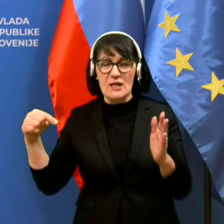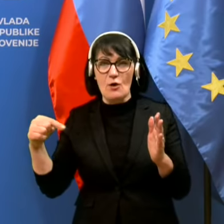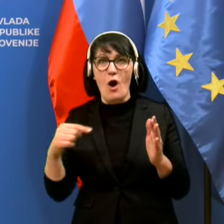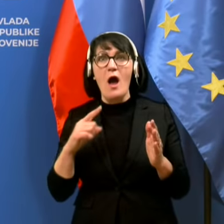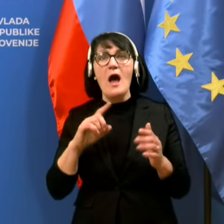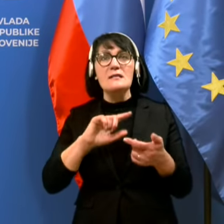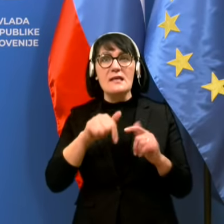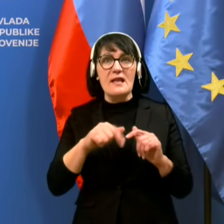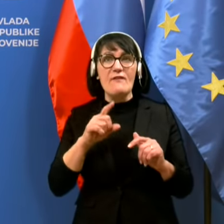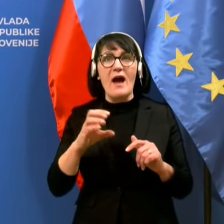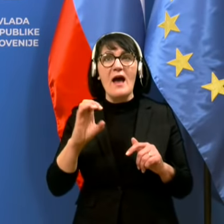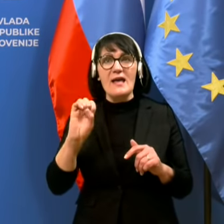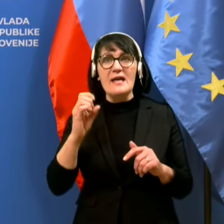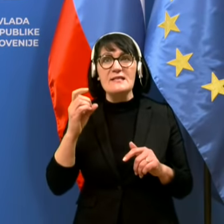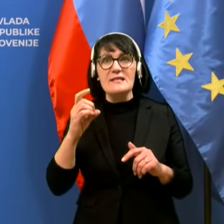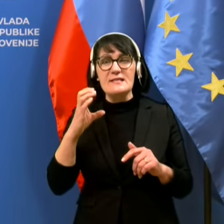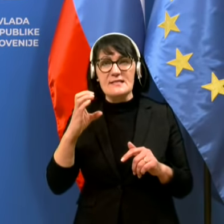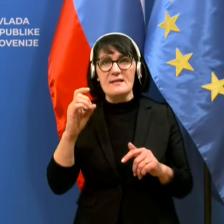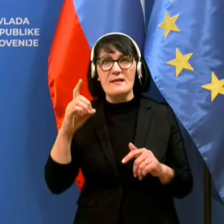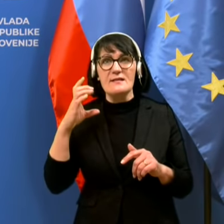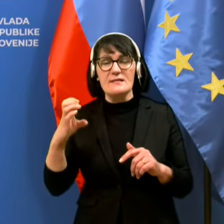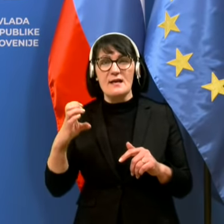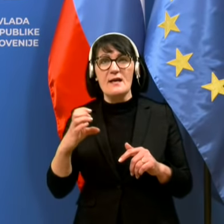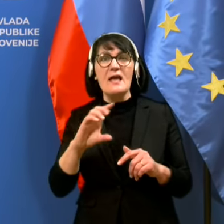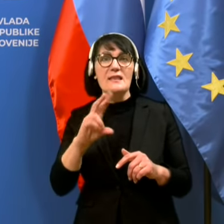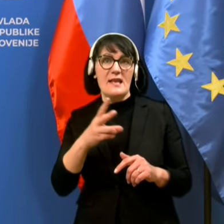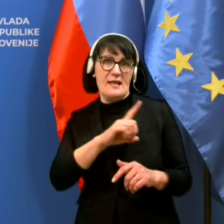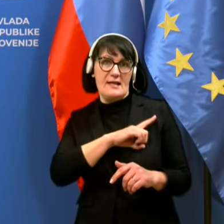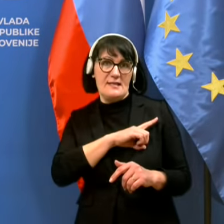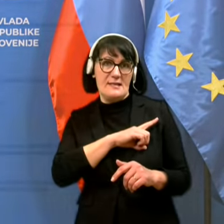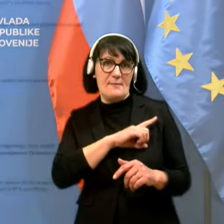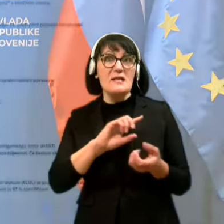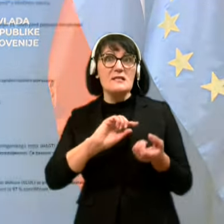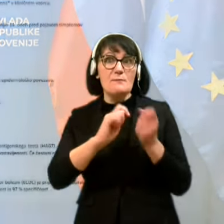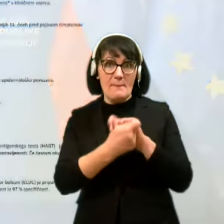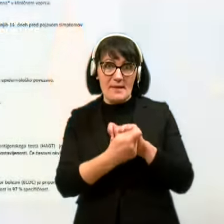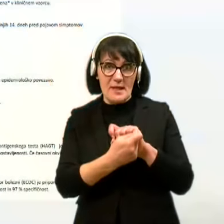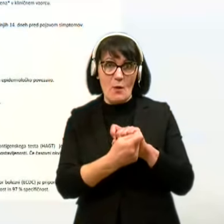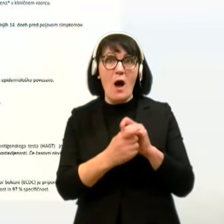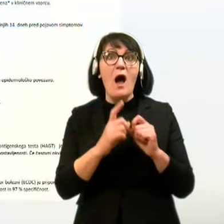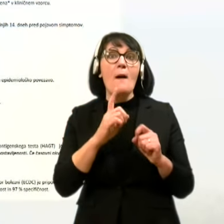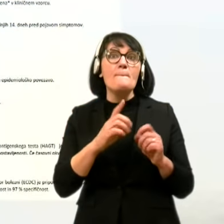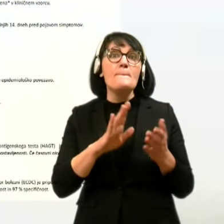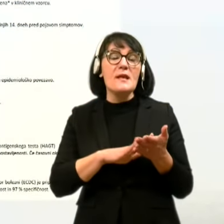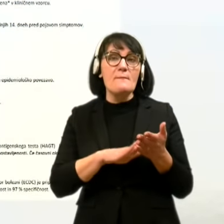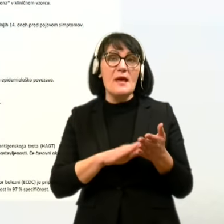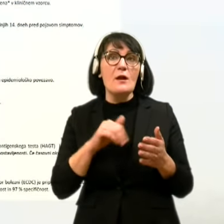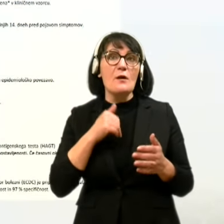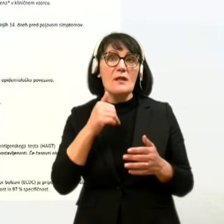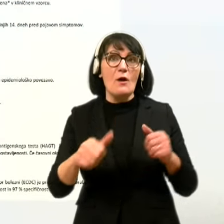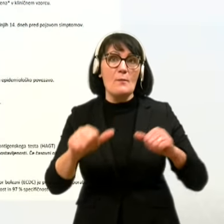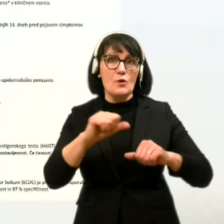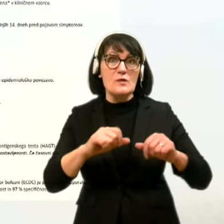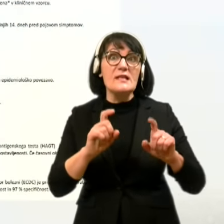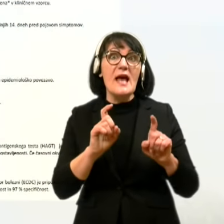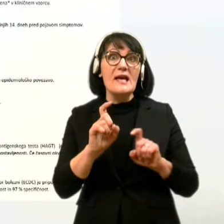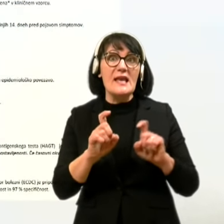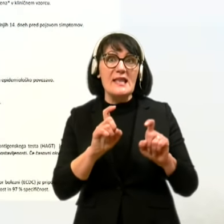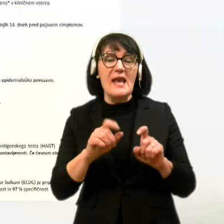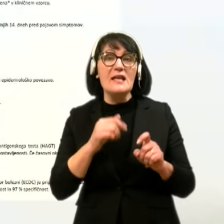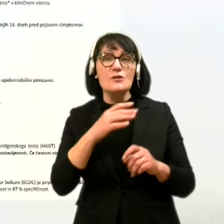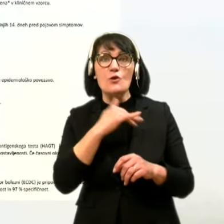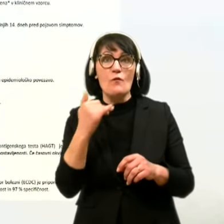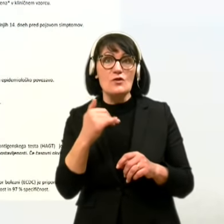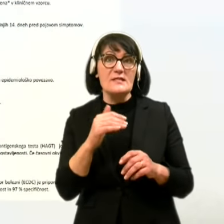Zadeva je taka, ECDC je 3. decembra spremenil definicijo primira, podavlje notri pod laboratorijske kriterije, ki so dovoljšni za prijavo